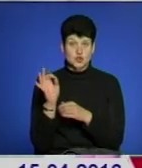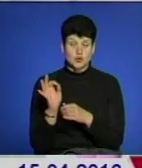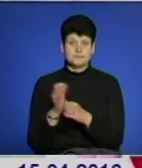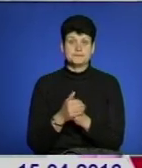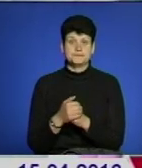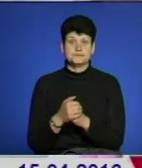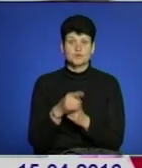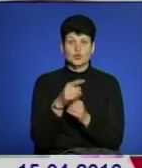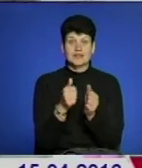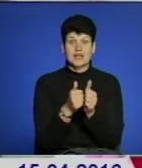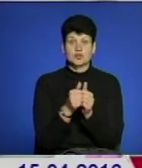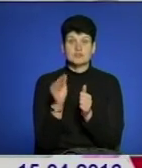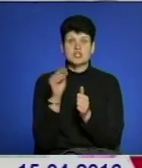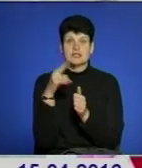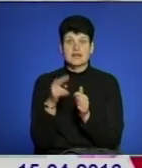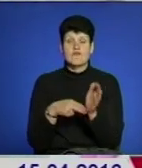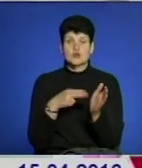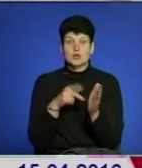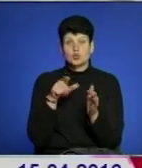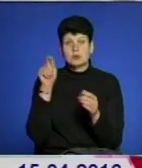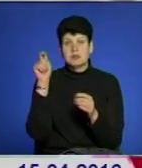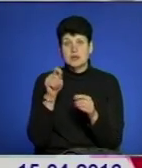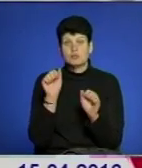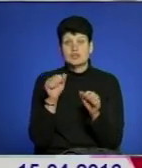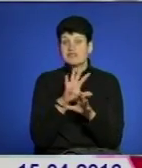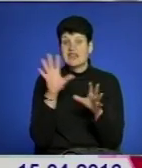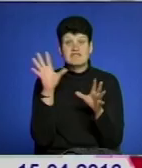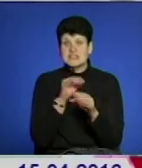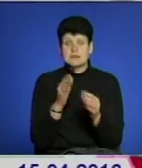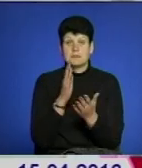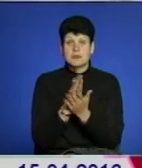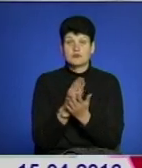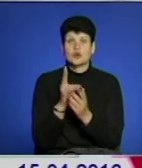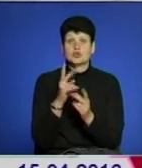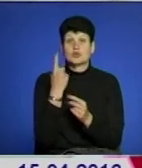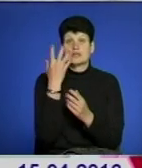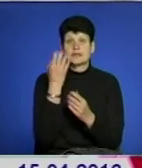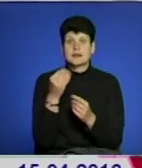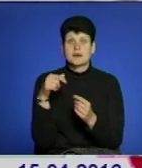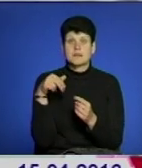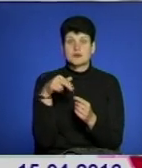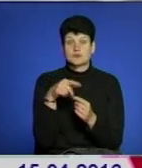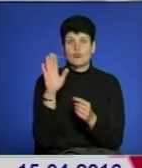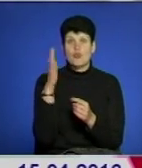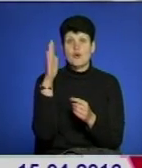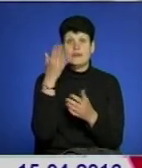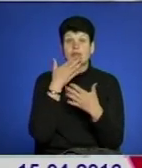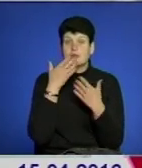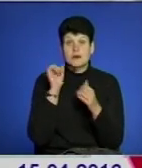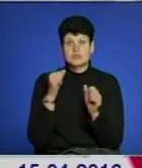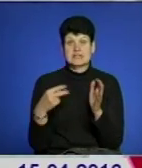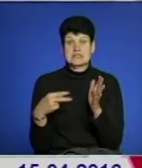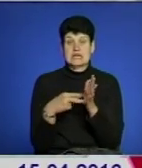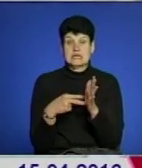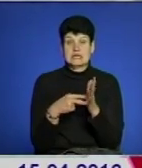рядом вже де вокзал, люди приїжджають, можливо, не всі мають, хтось приїхав на день в Тернопіль погуляти. І немає можливості десь зарядити,